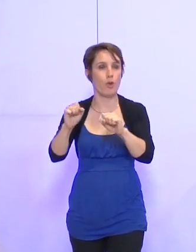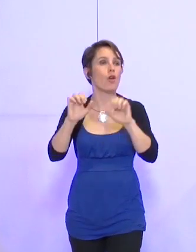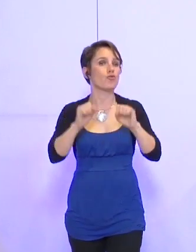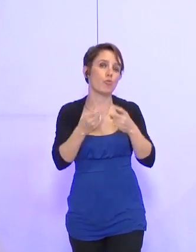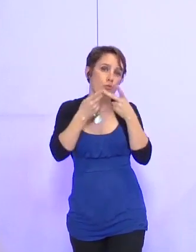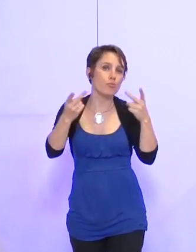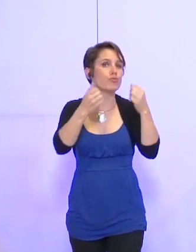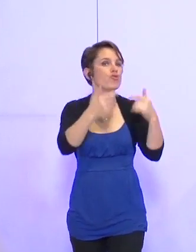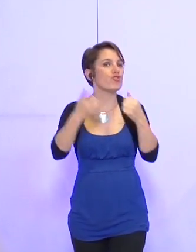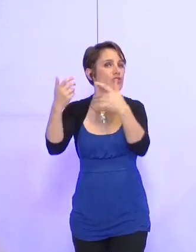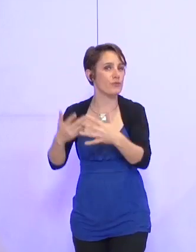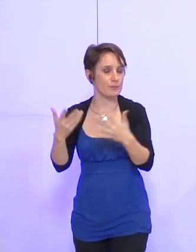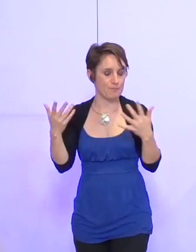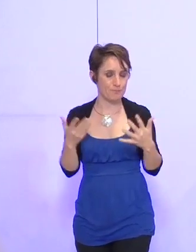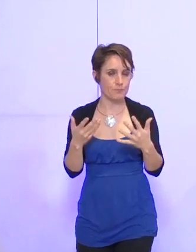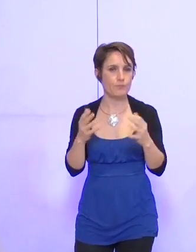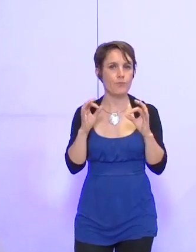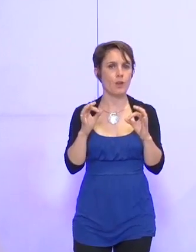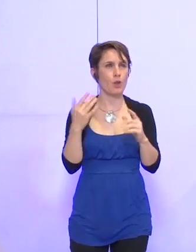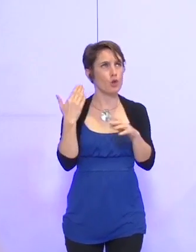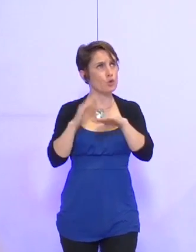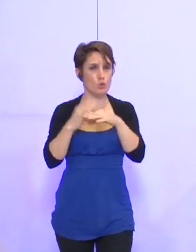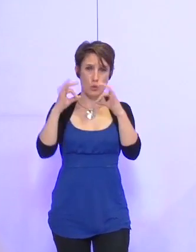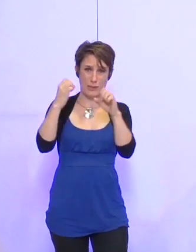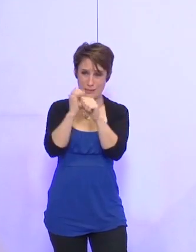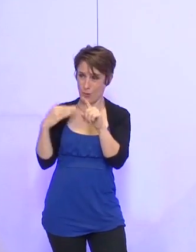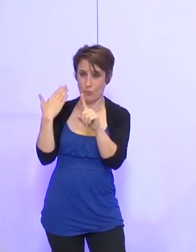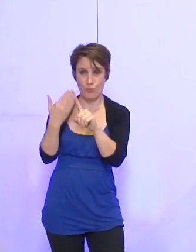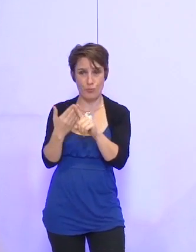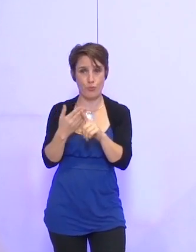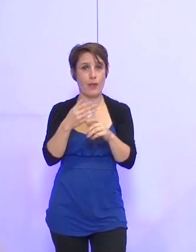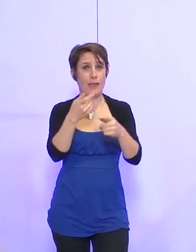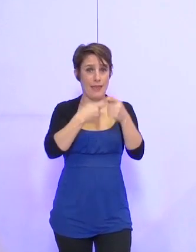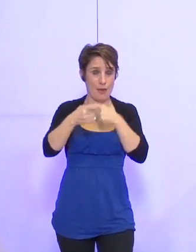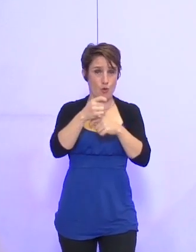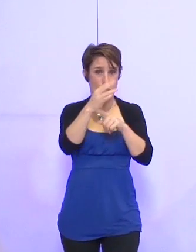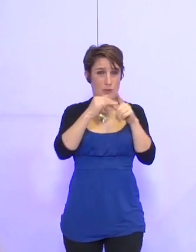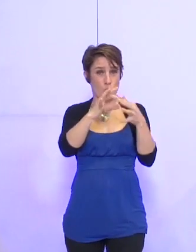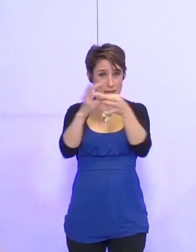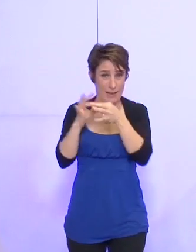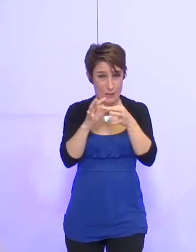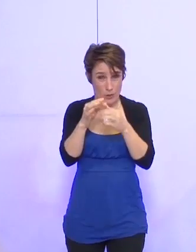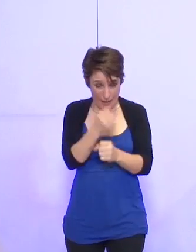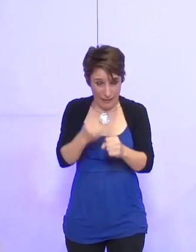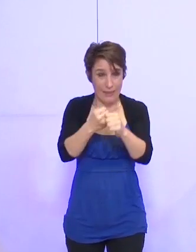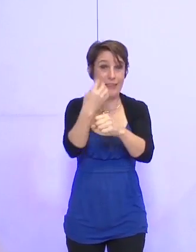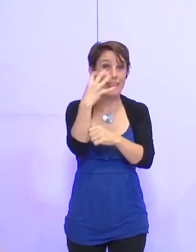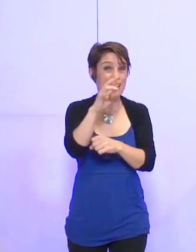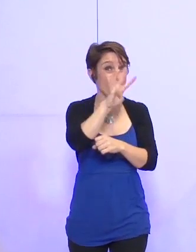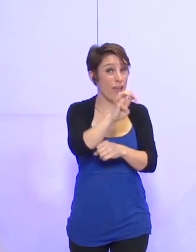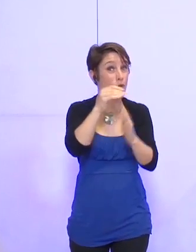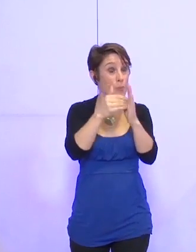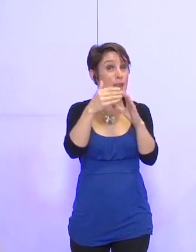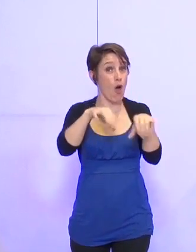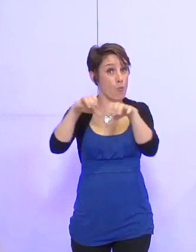chiffres. Il faut savoir que sur les dix dernières années, l'économie sociale et solidaire a créé 440 000 emplois, soit une